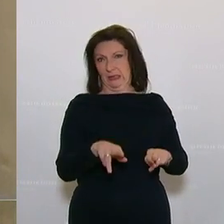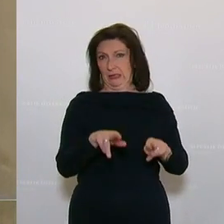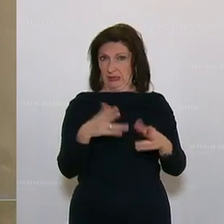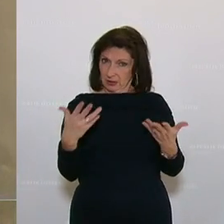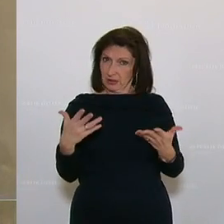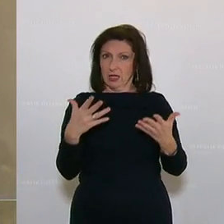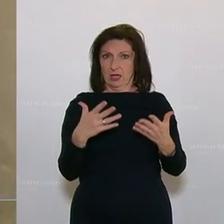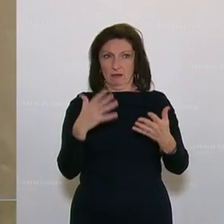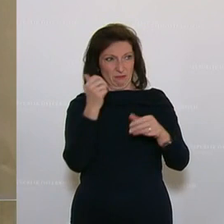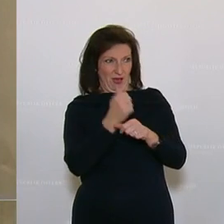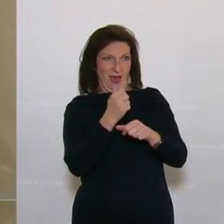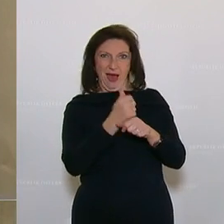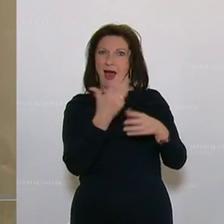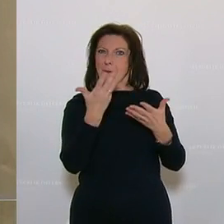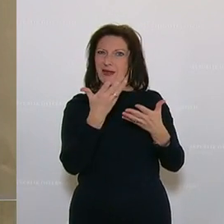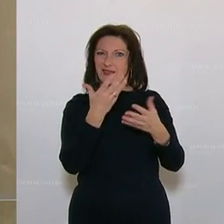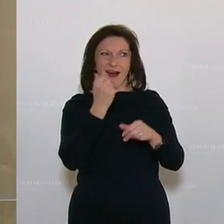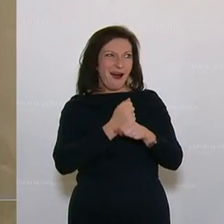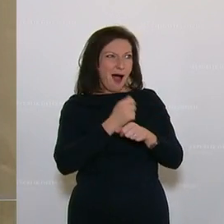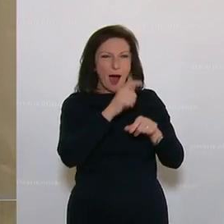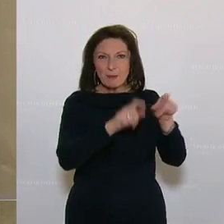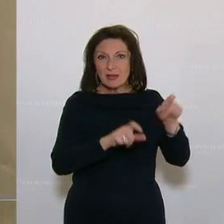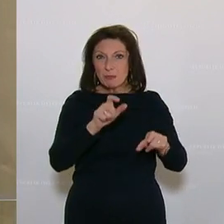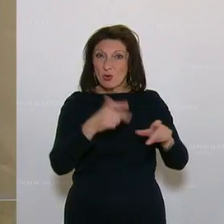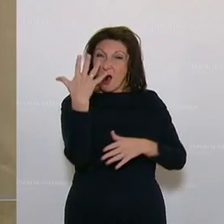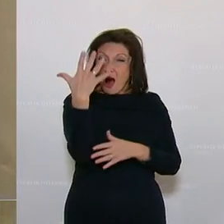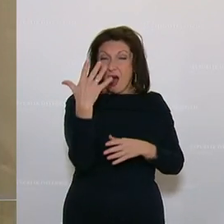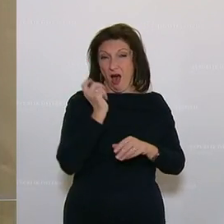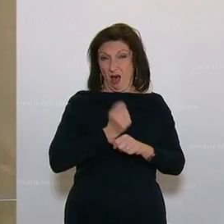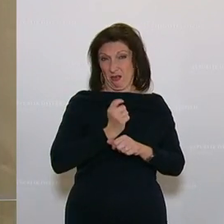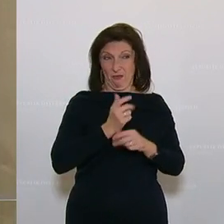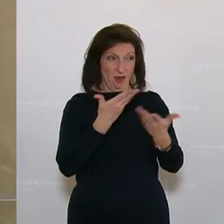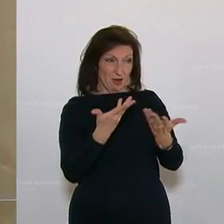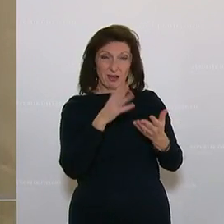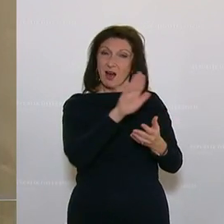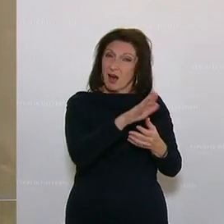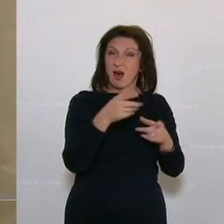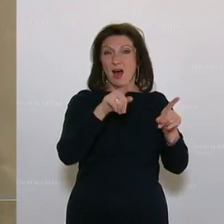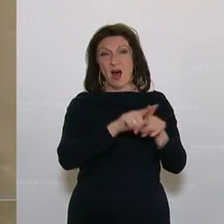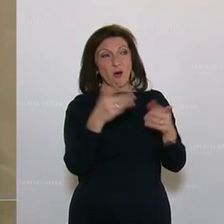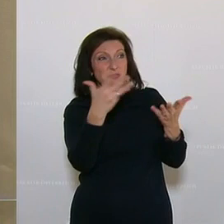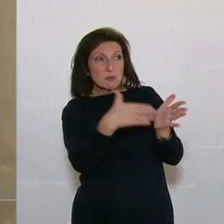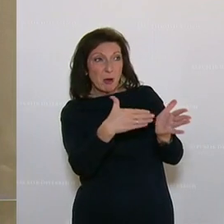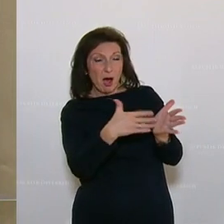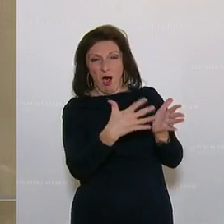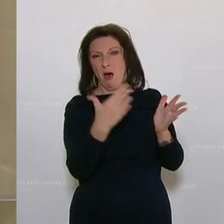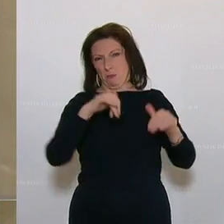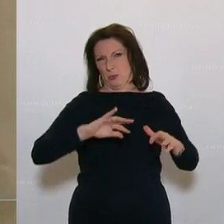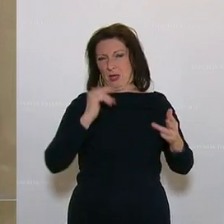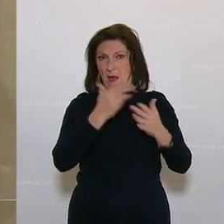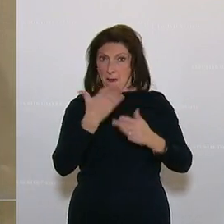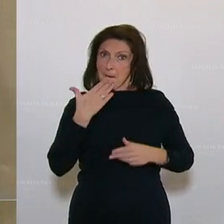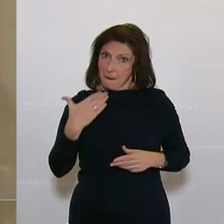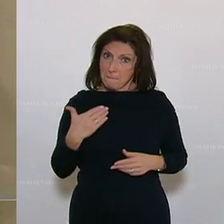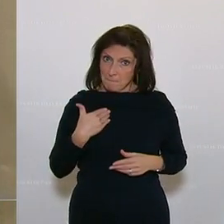Arbeitswelt auch der arbeitenden und zwar der manuell arbeitenden Menschen mit berücksichtigt. Wenn man für die Arbeiter was tun